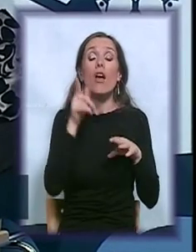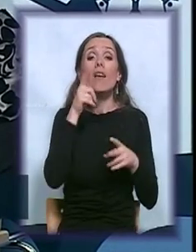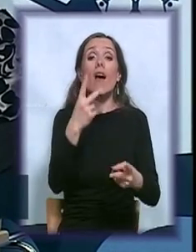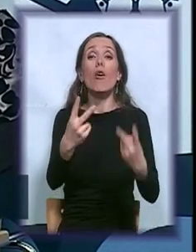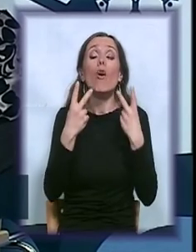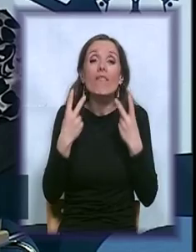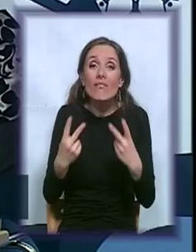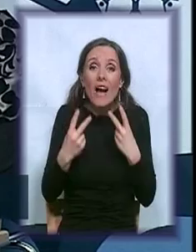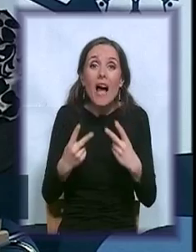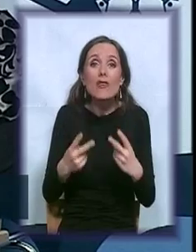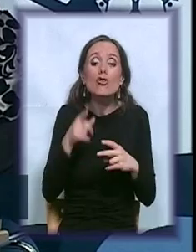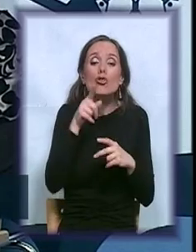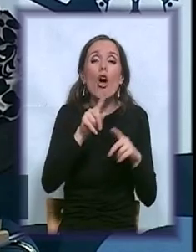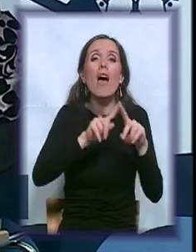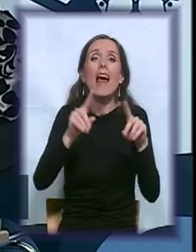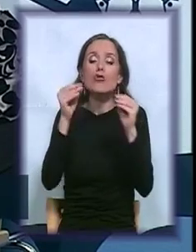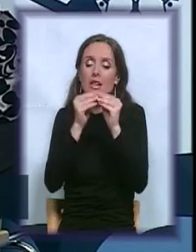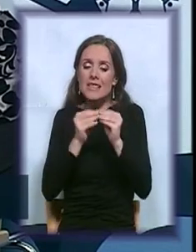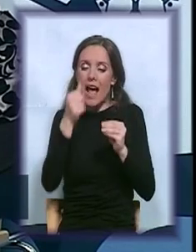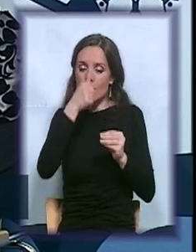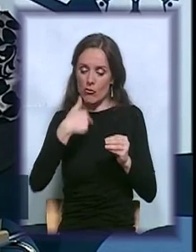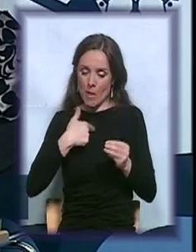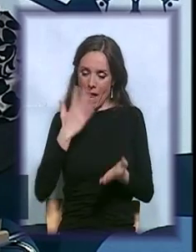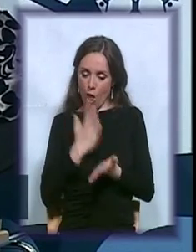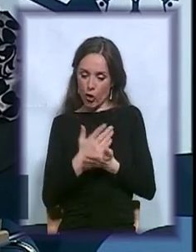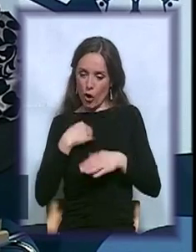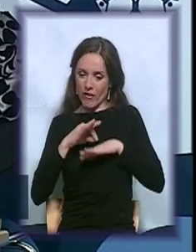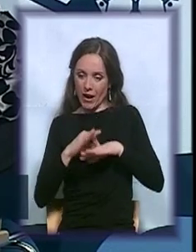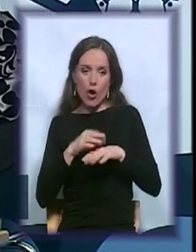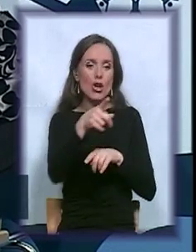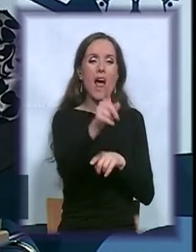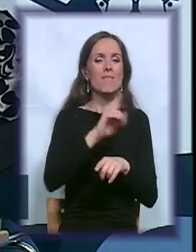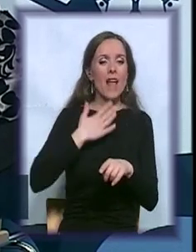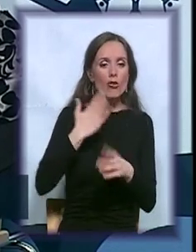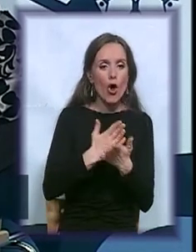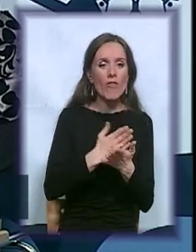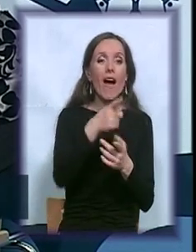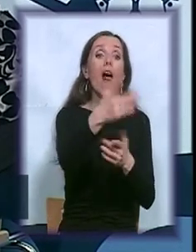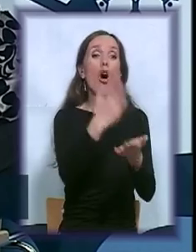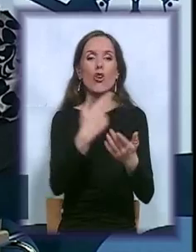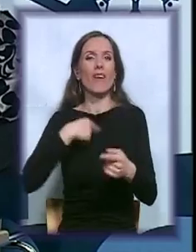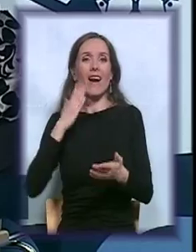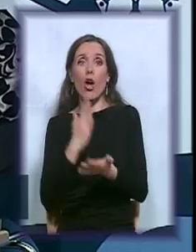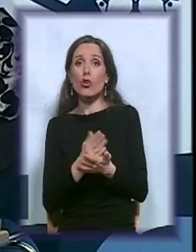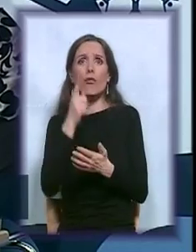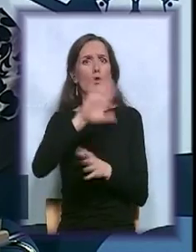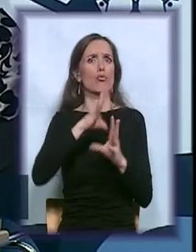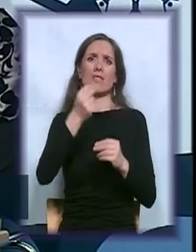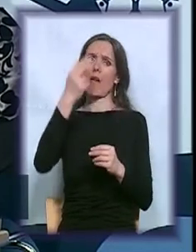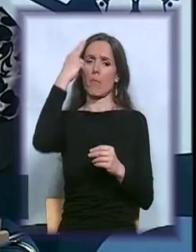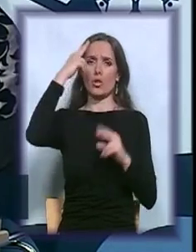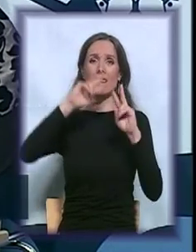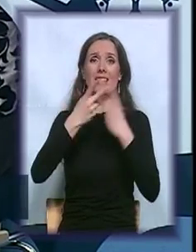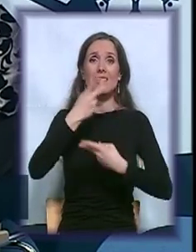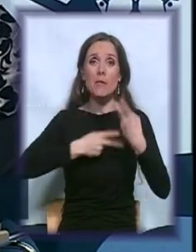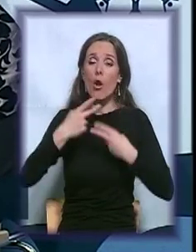prosto, to je različiti sastav. Što vama prije, meni ne prije. To su sve poznati svetski proizvođači. Jako je bitno, to sam stalno govorila, ali mislim,